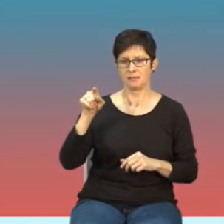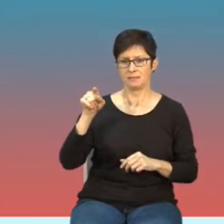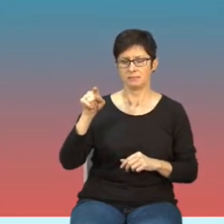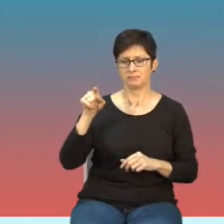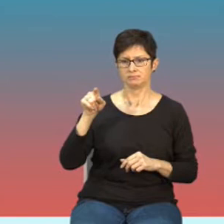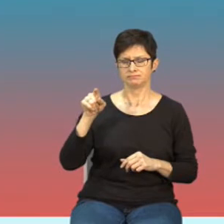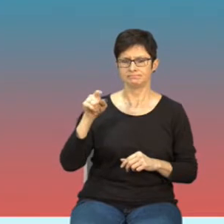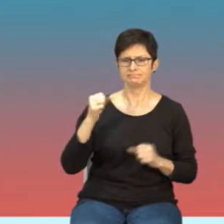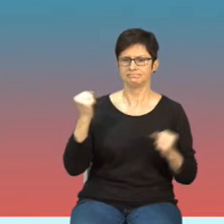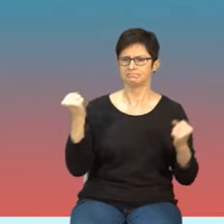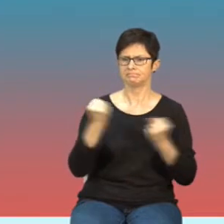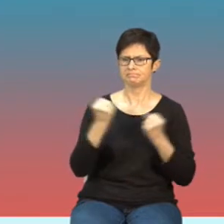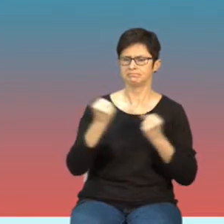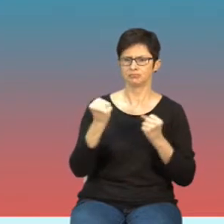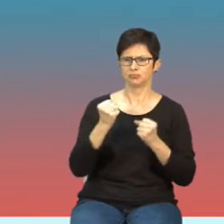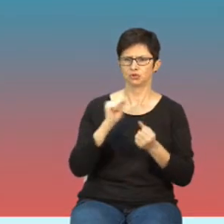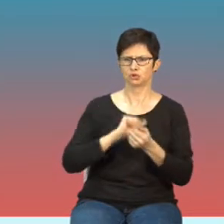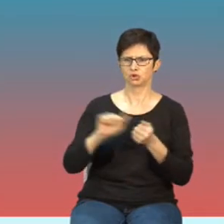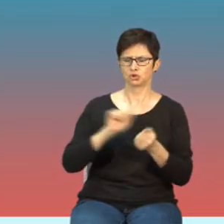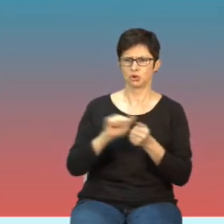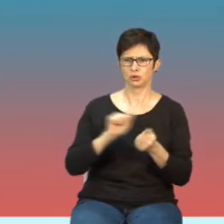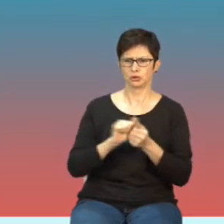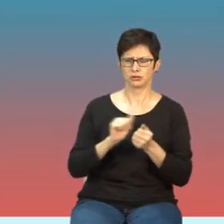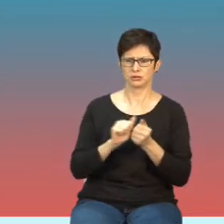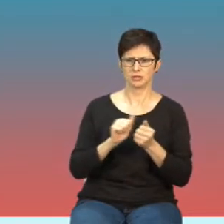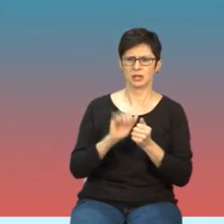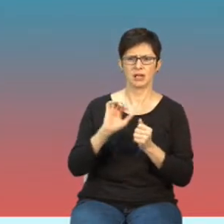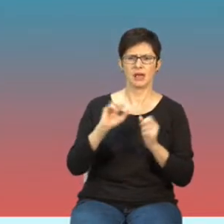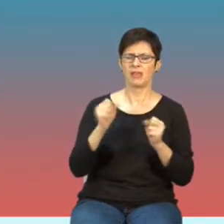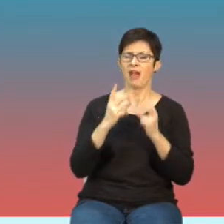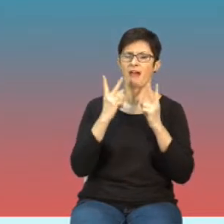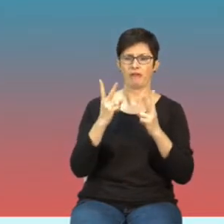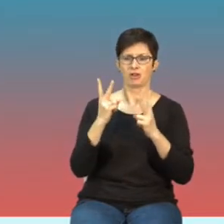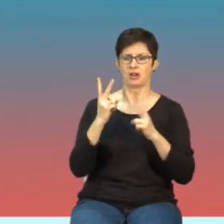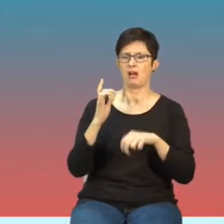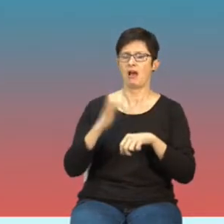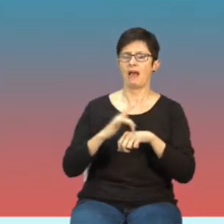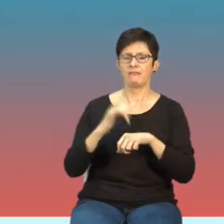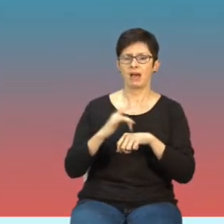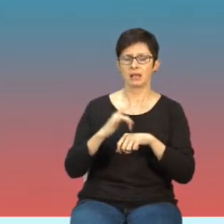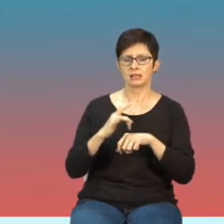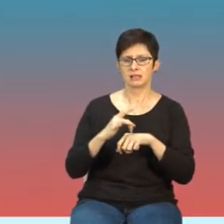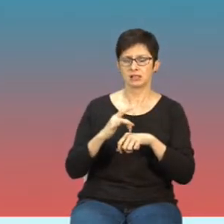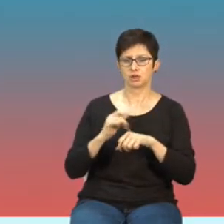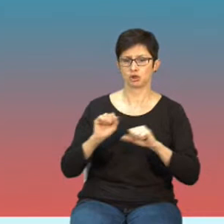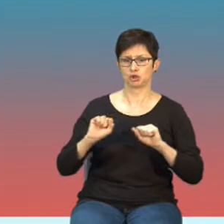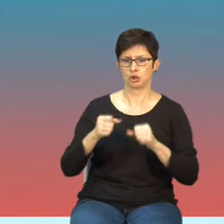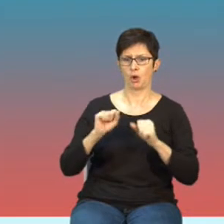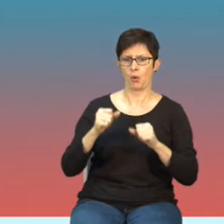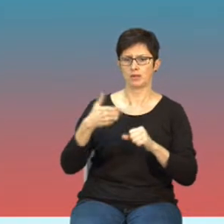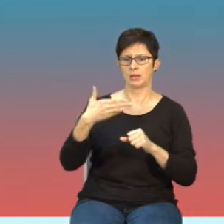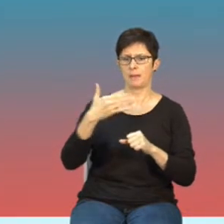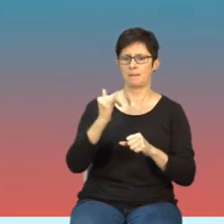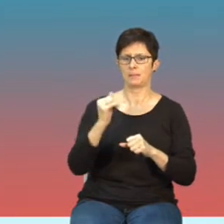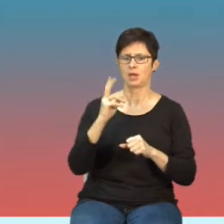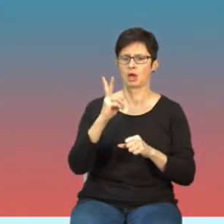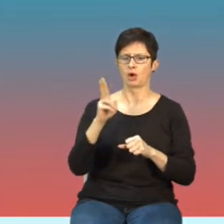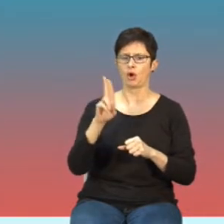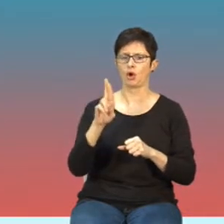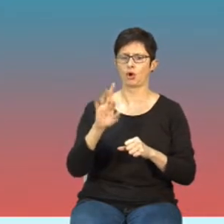najgroźniejszym i najważniejszym efektem działania mikrofal będzie